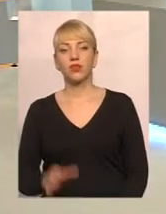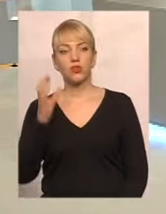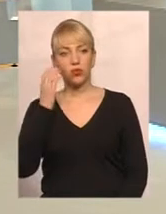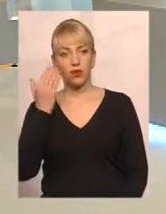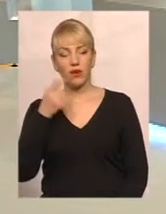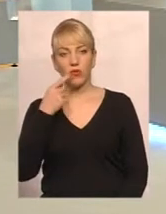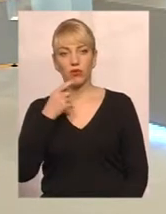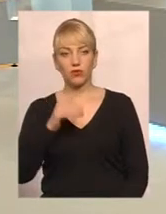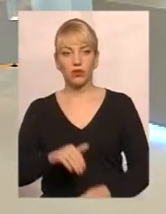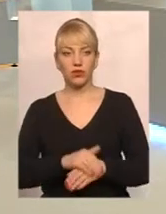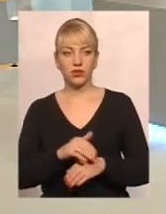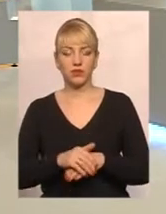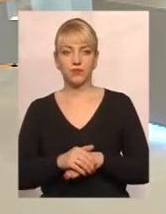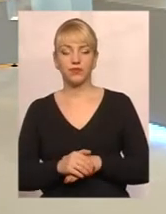ласка.